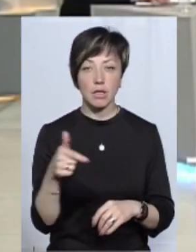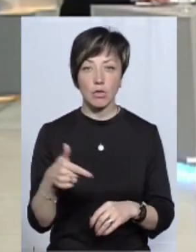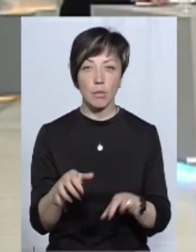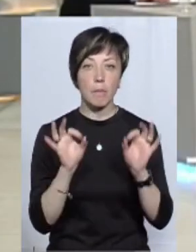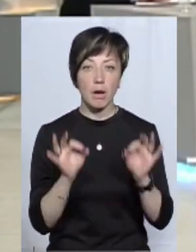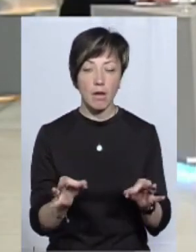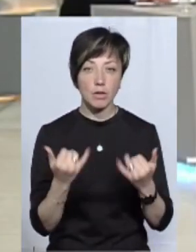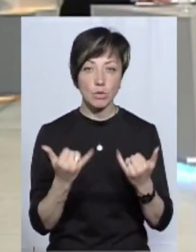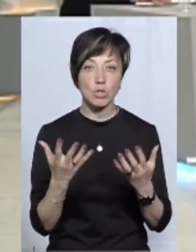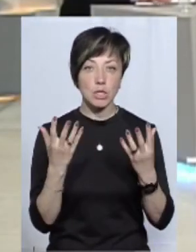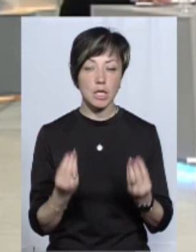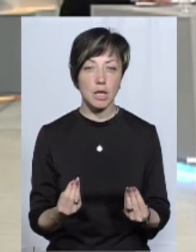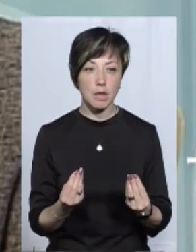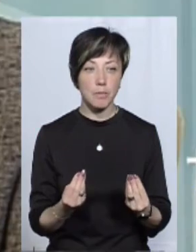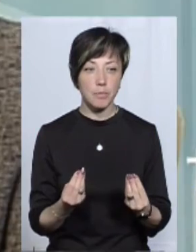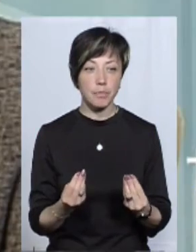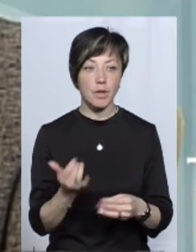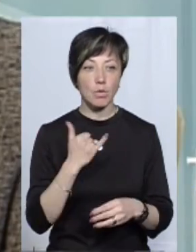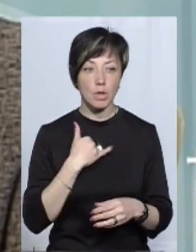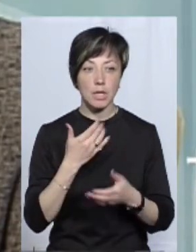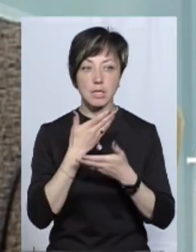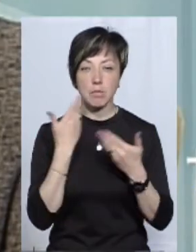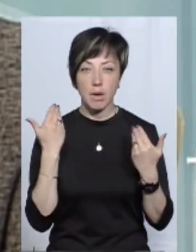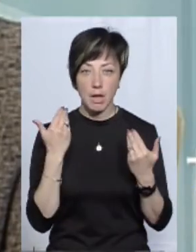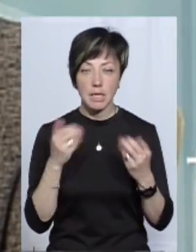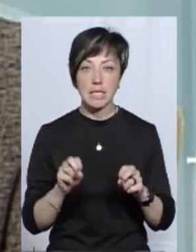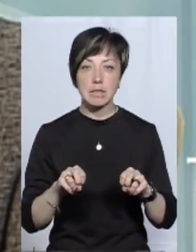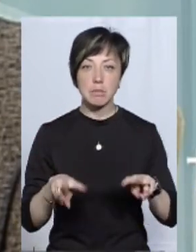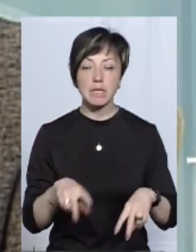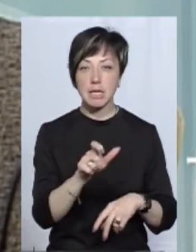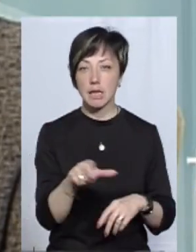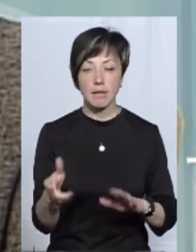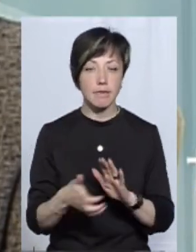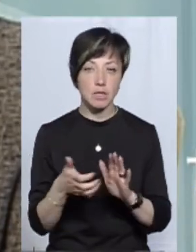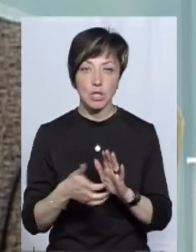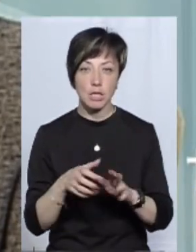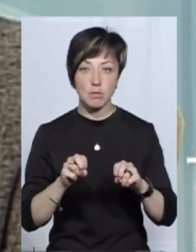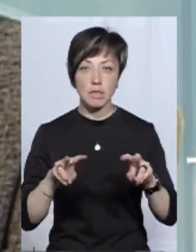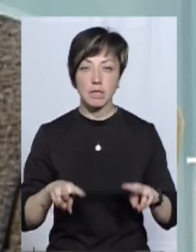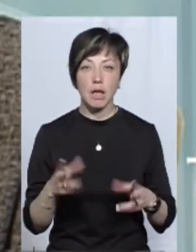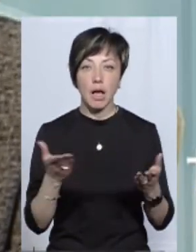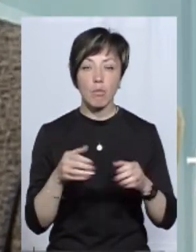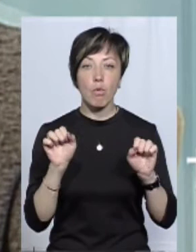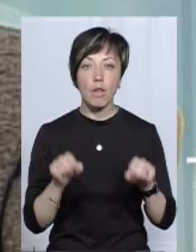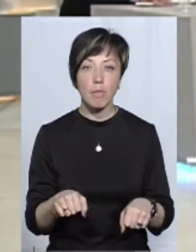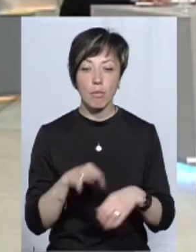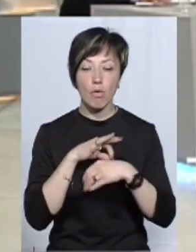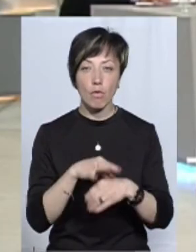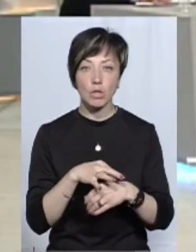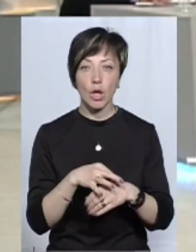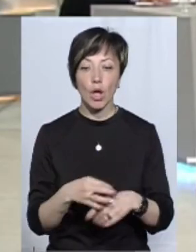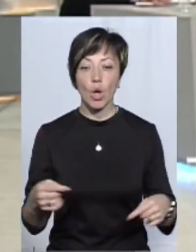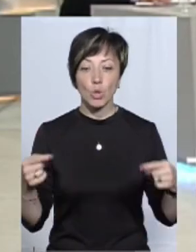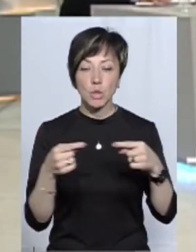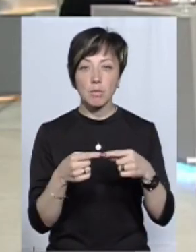Григорович Правий. На сьогоднішній день в нас немає спеціалістів, не вистачає спеціалістів, котрі би могли проводити